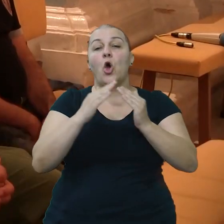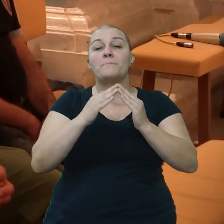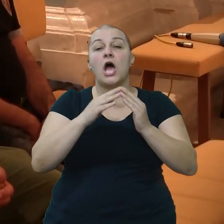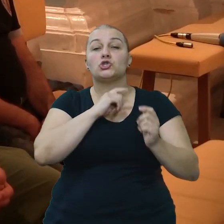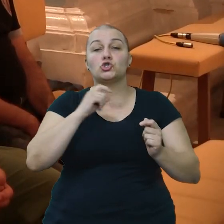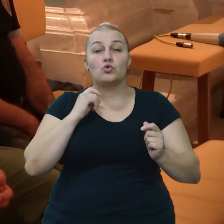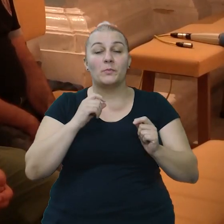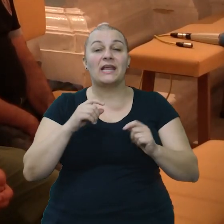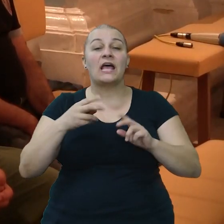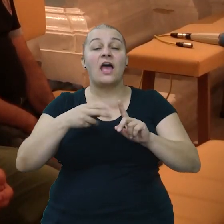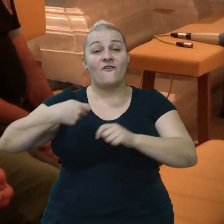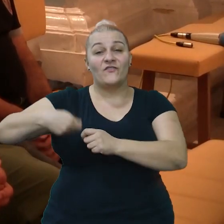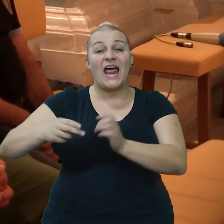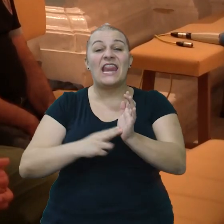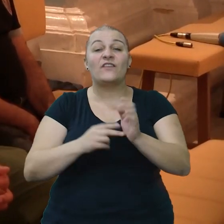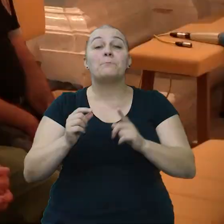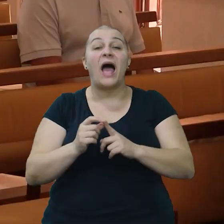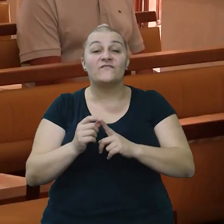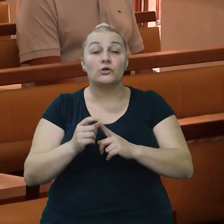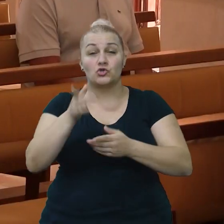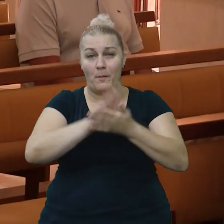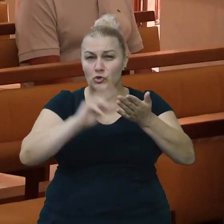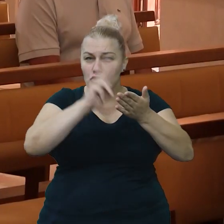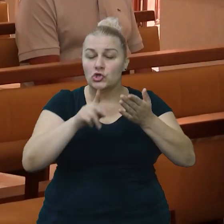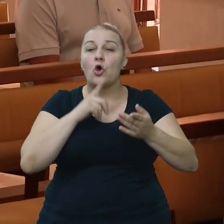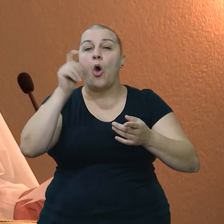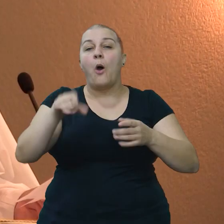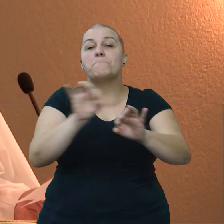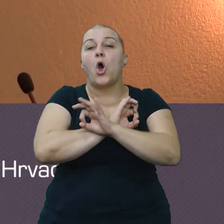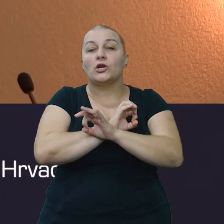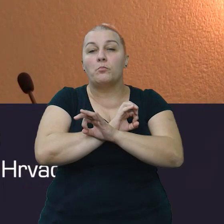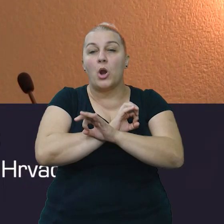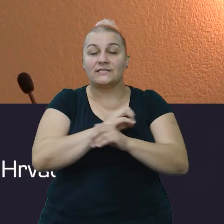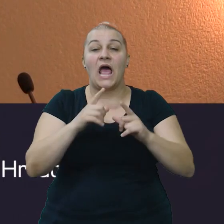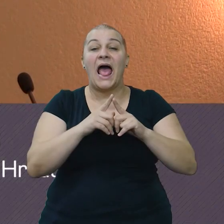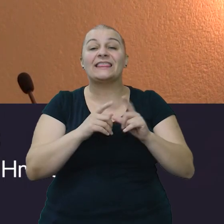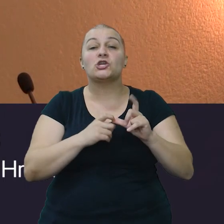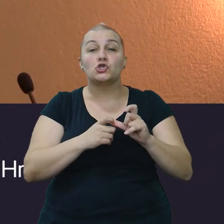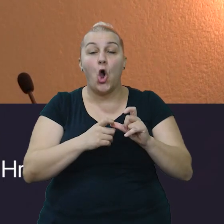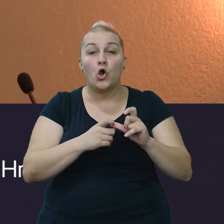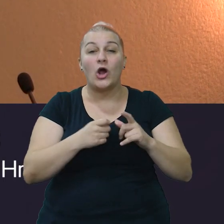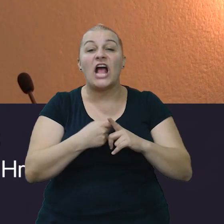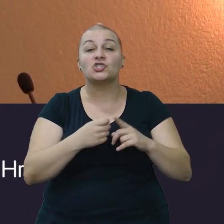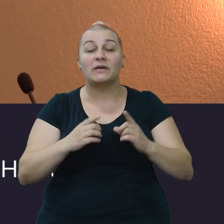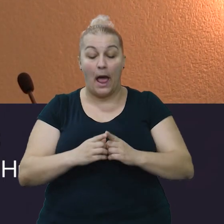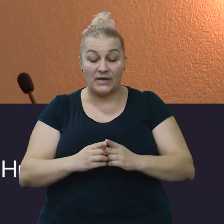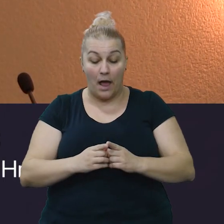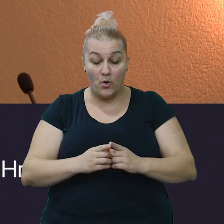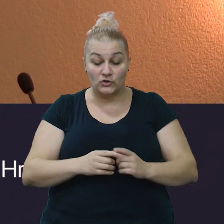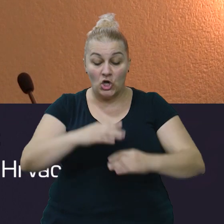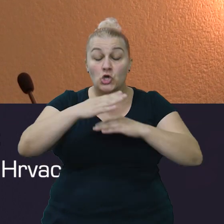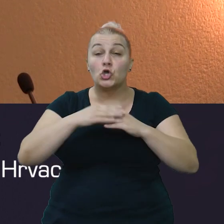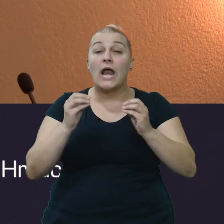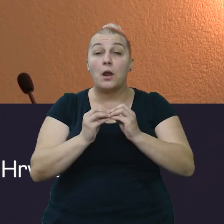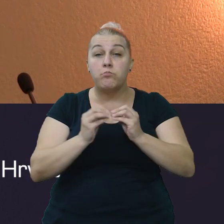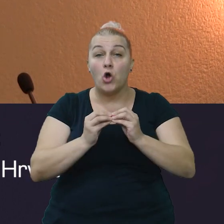Franevena Pavlinušića, koji je na početku pročitao imena poginulih policajaca. A Anteš Kogov, Kažmira Vranović, Zoran